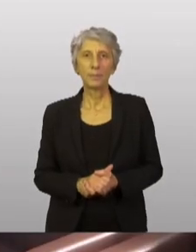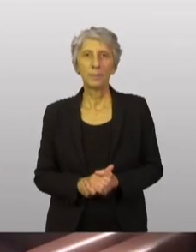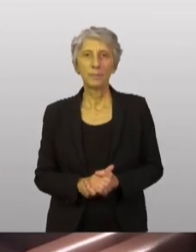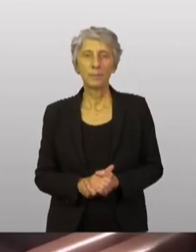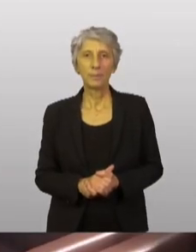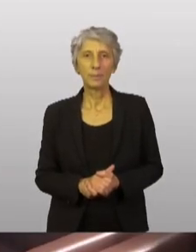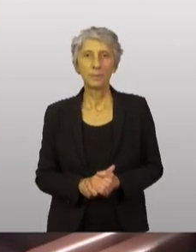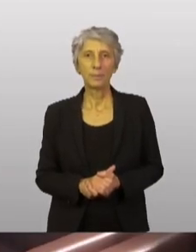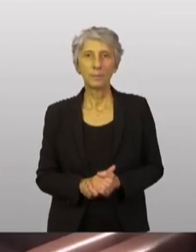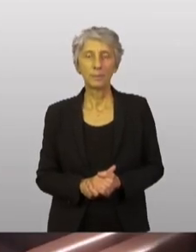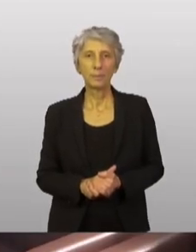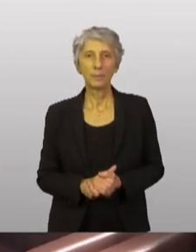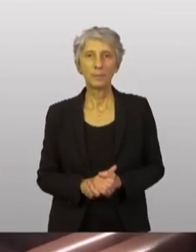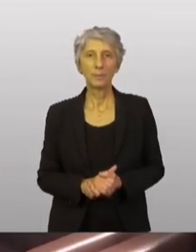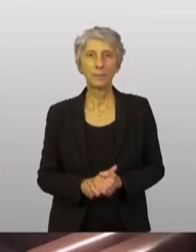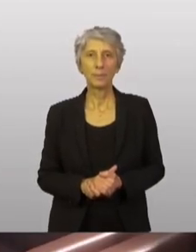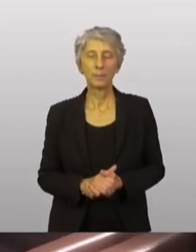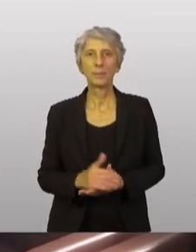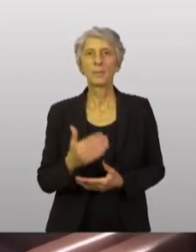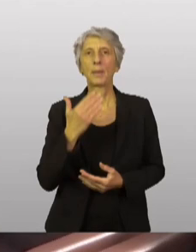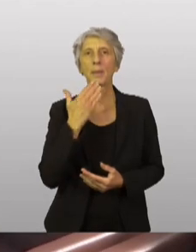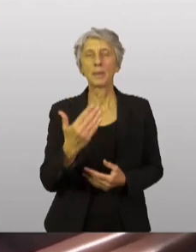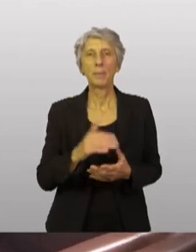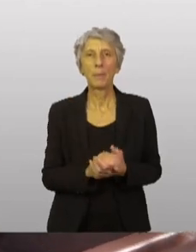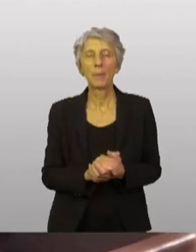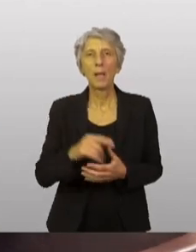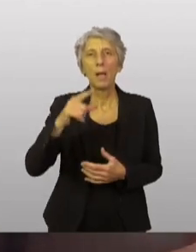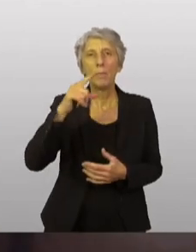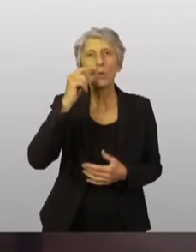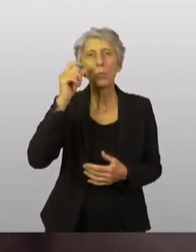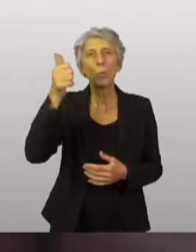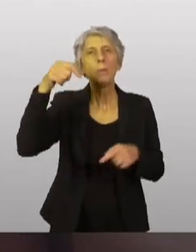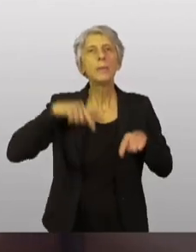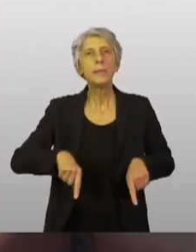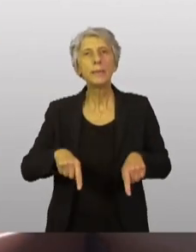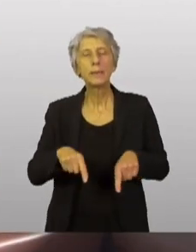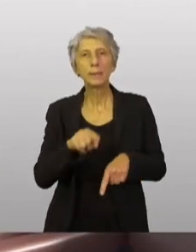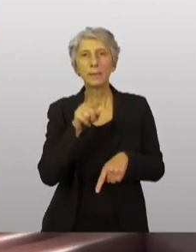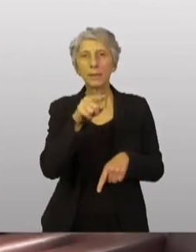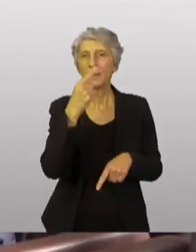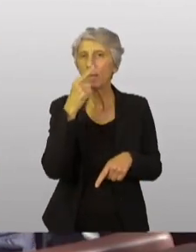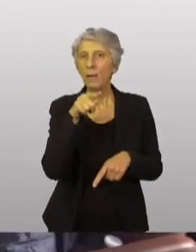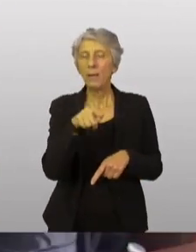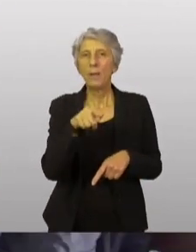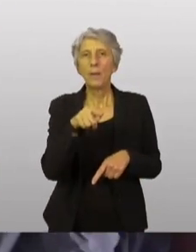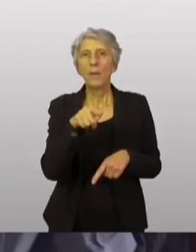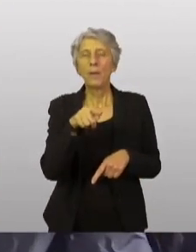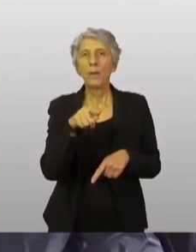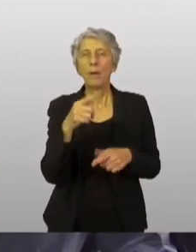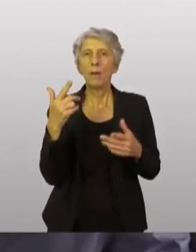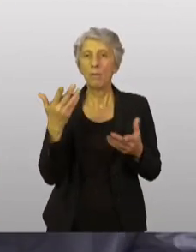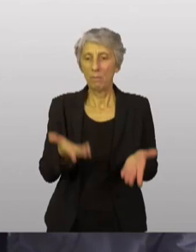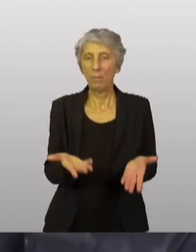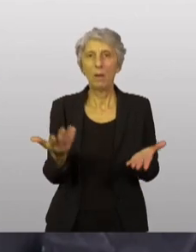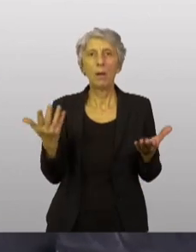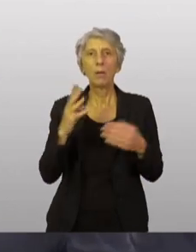Merci. Pour vous, monsieur le Premier ministre, considérez-vous qu'après cette réunion,